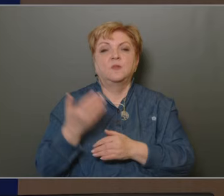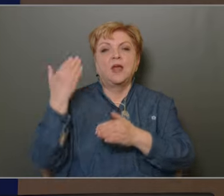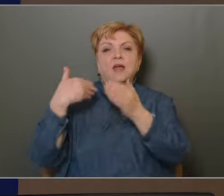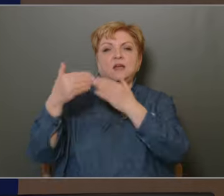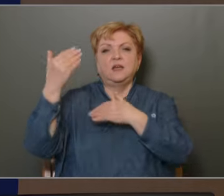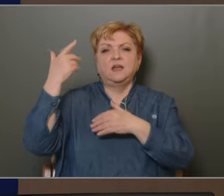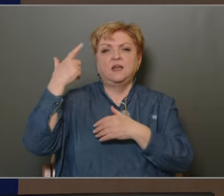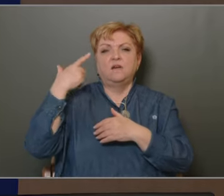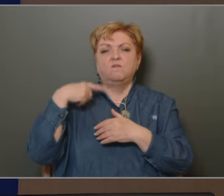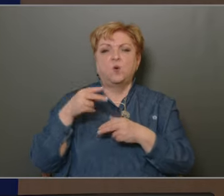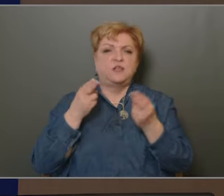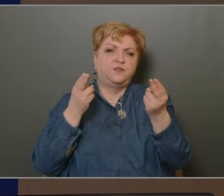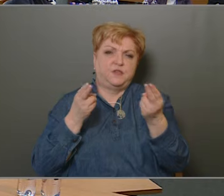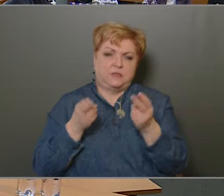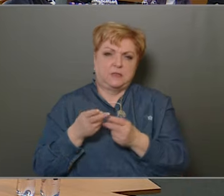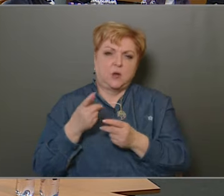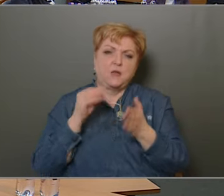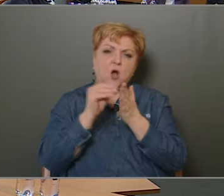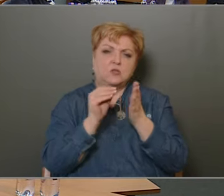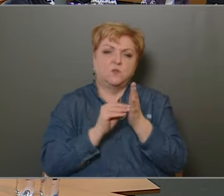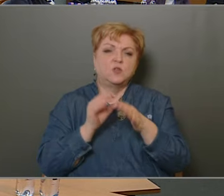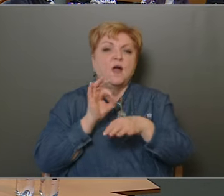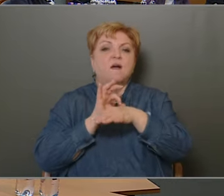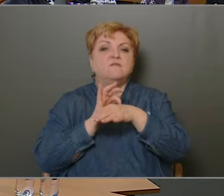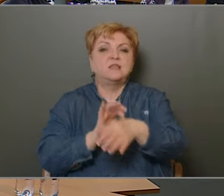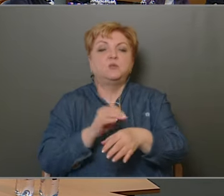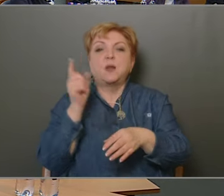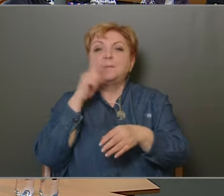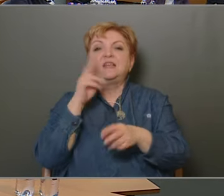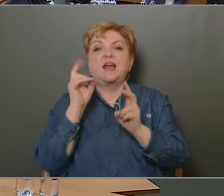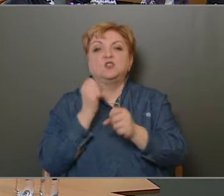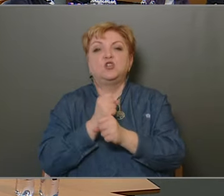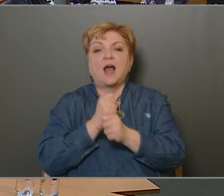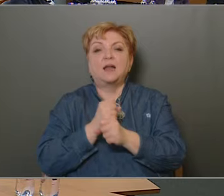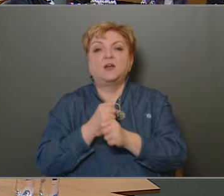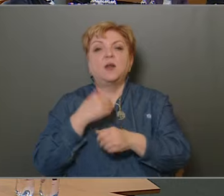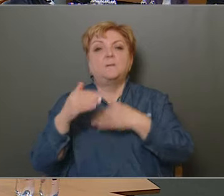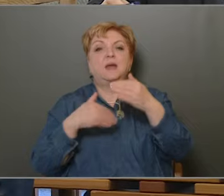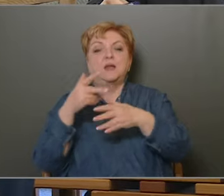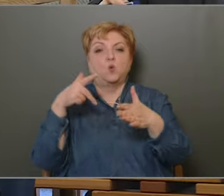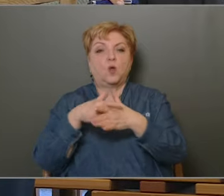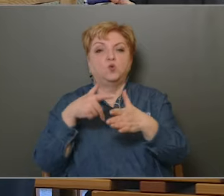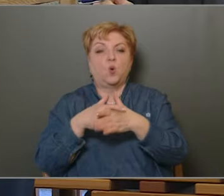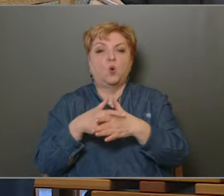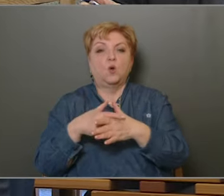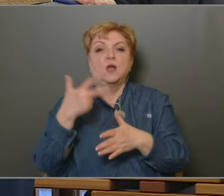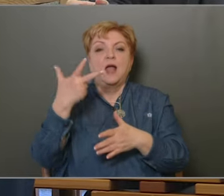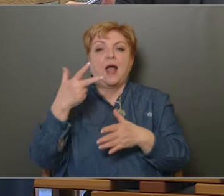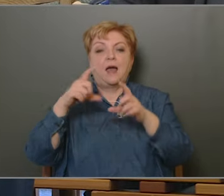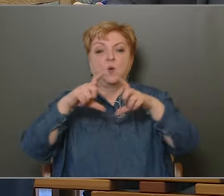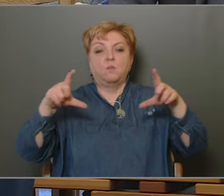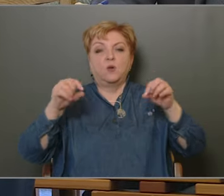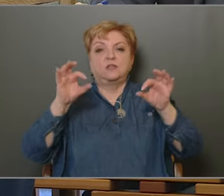Régen volt egy, mondjuk vicc, amiben az volt, hogy a vezetőnek mit kell csinálni akkor, hogyha nem mennek jól a dolgok, és ez a három